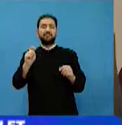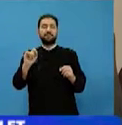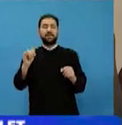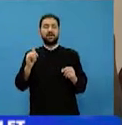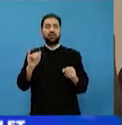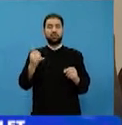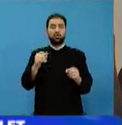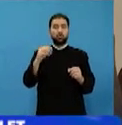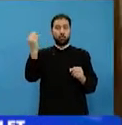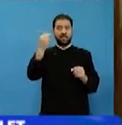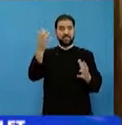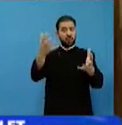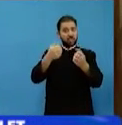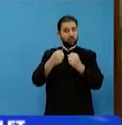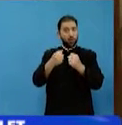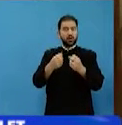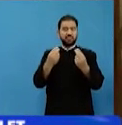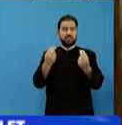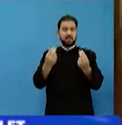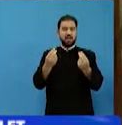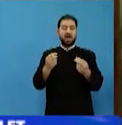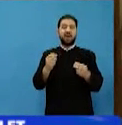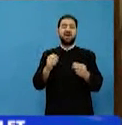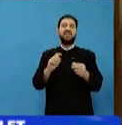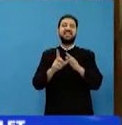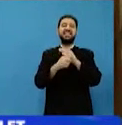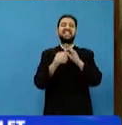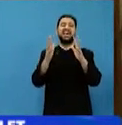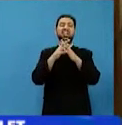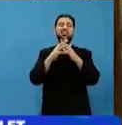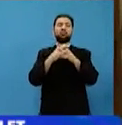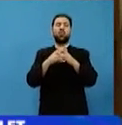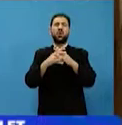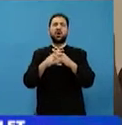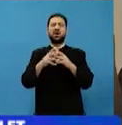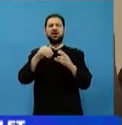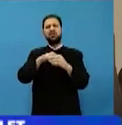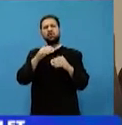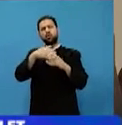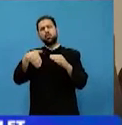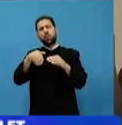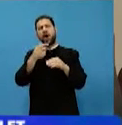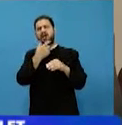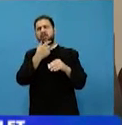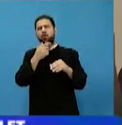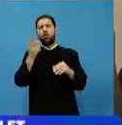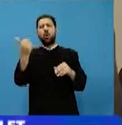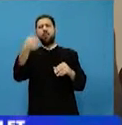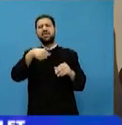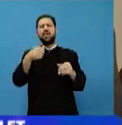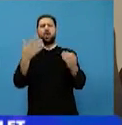iată că Dumnezeu l-a scos steafări din război. În jurul anilor 1950 s-a îndreptat către viața monahală.